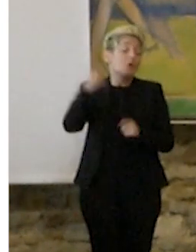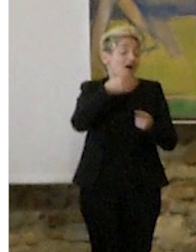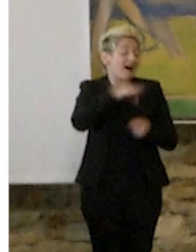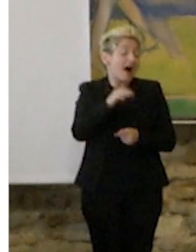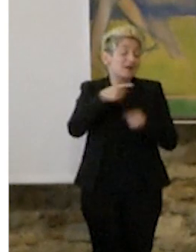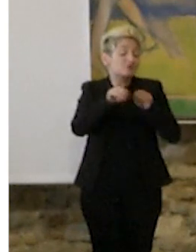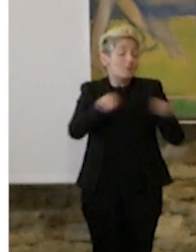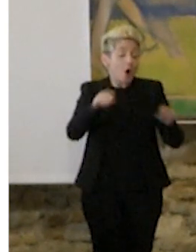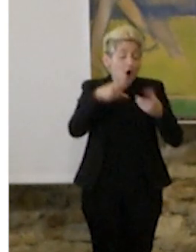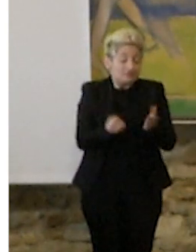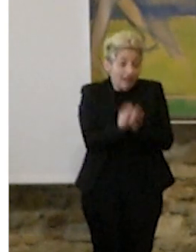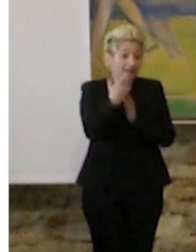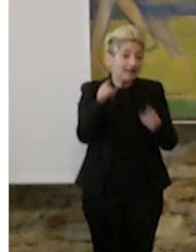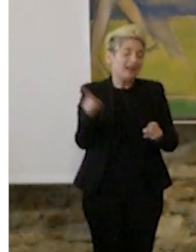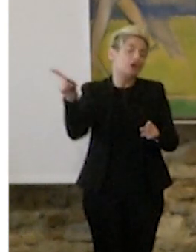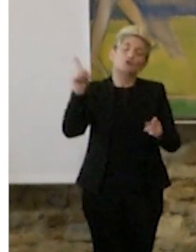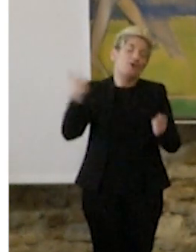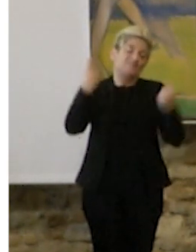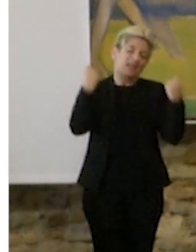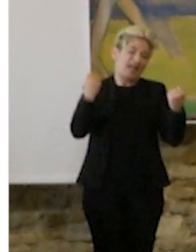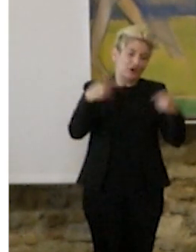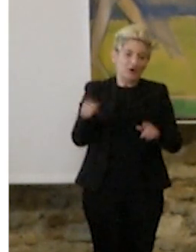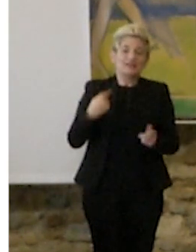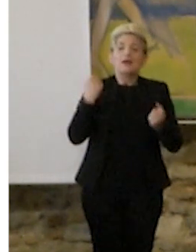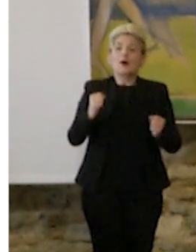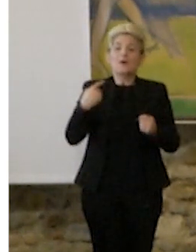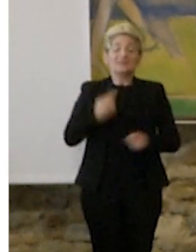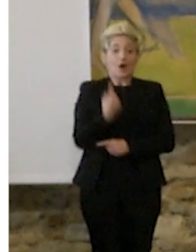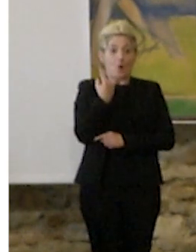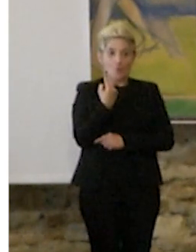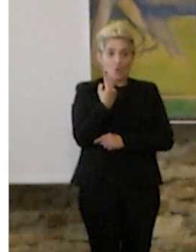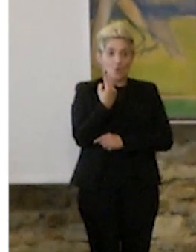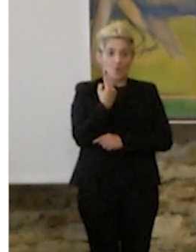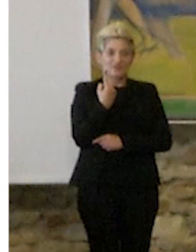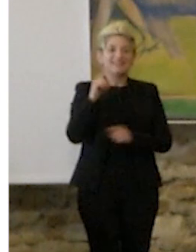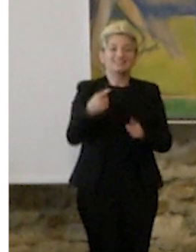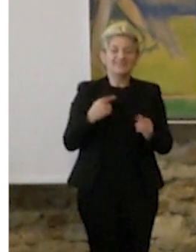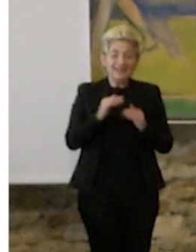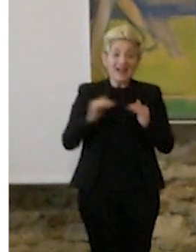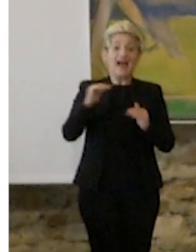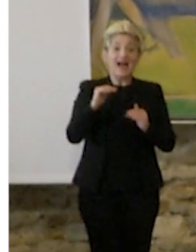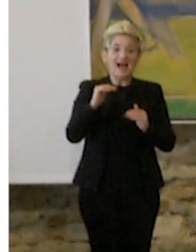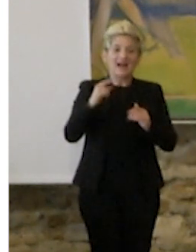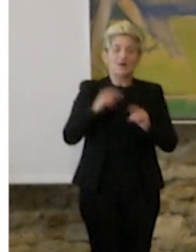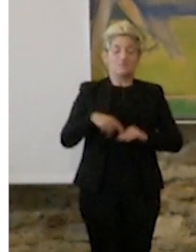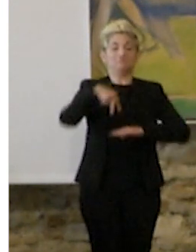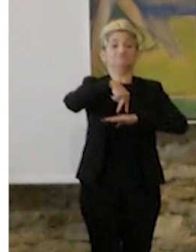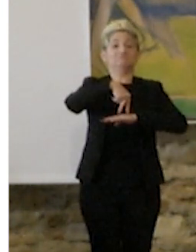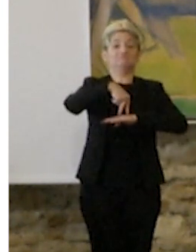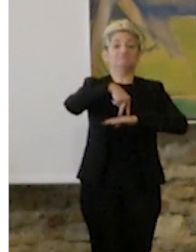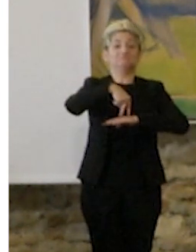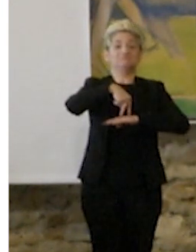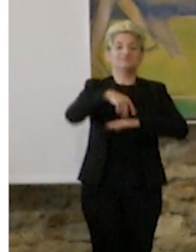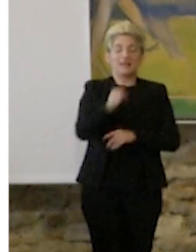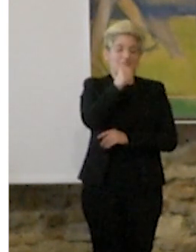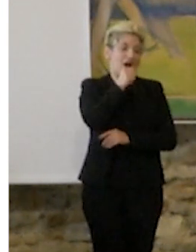E questo dimostra la potenza dello spazio, che una persona da solo basta metterla un metro e mezzo sopra tutti gli altri, governa il